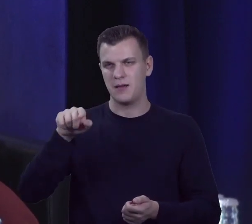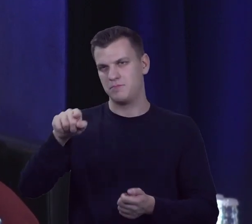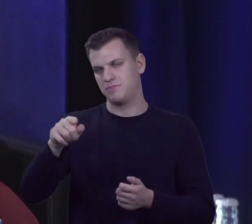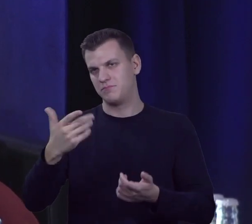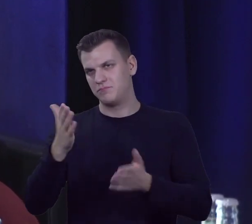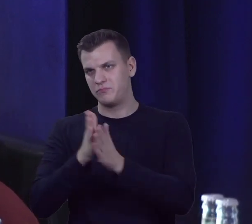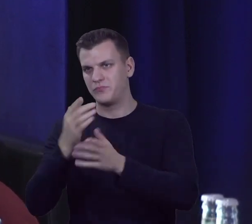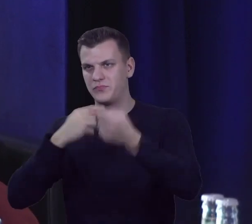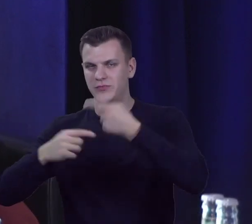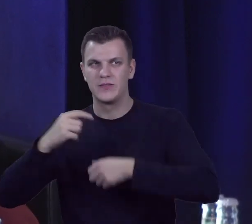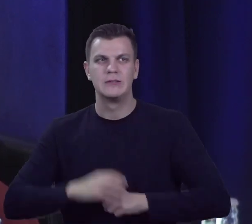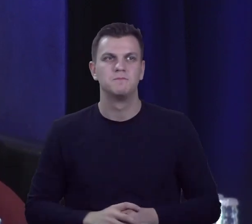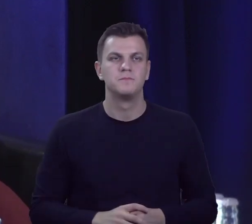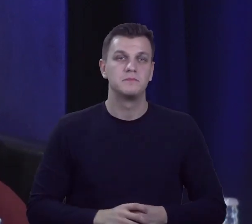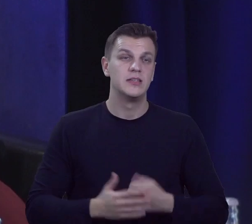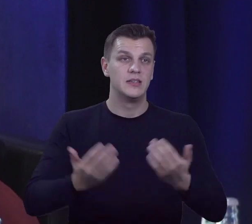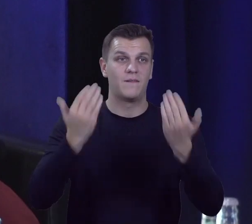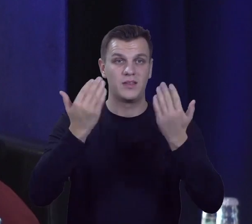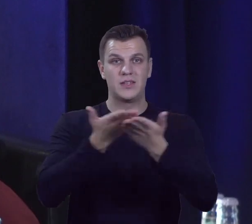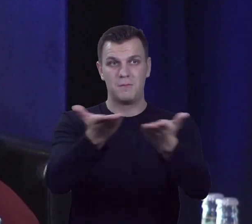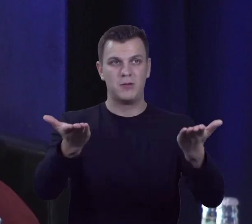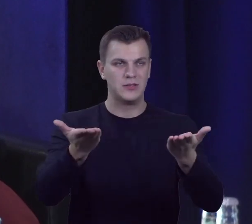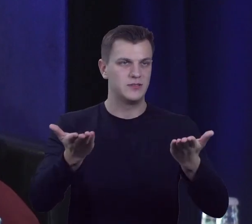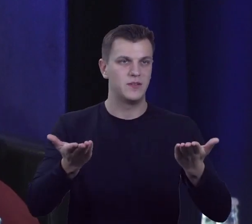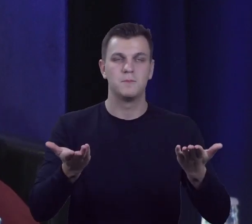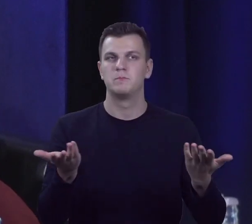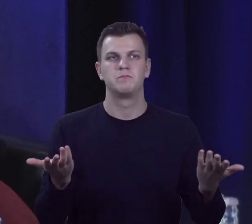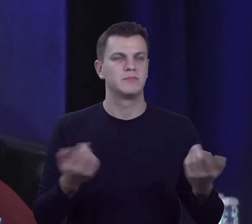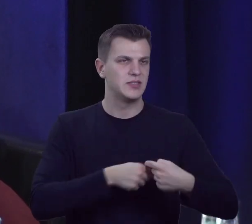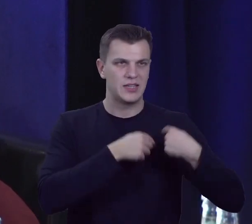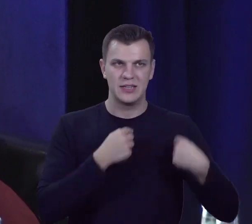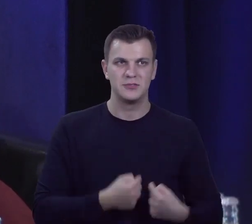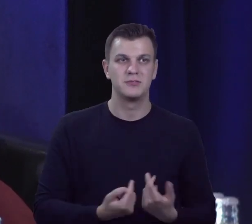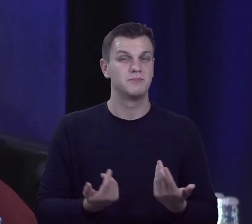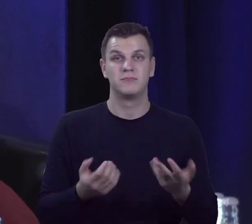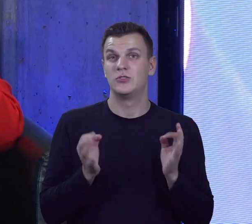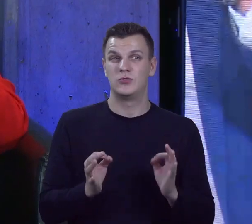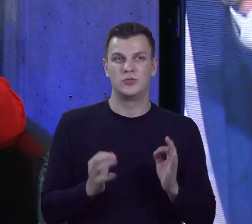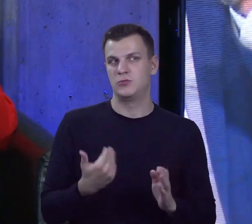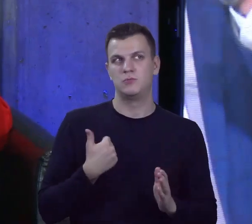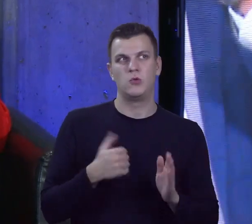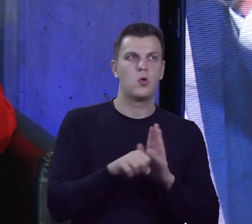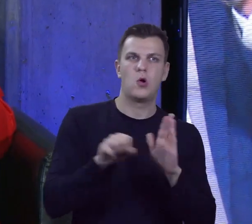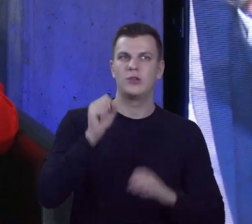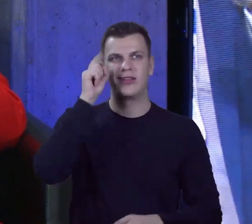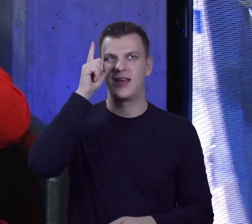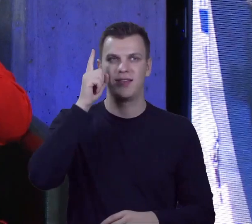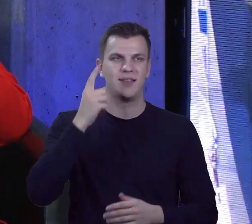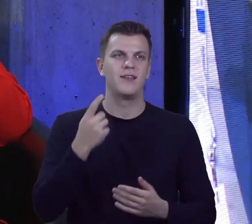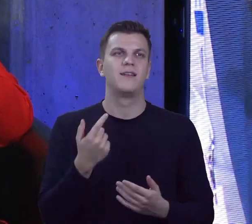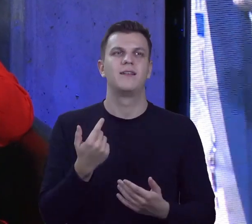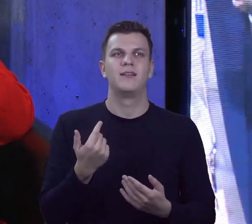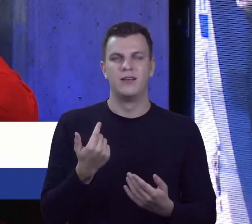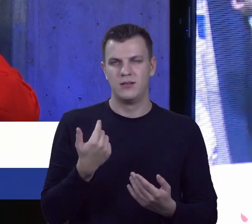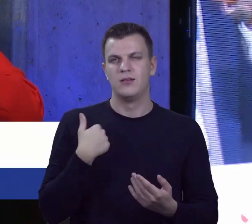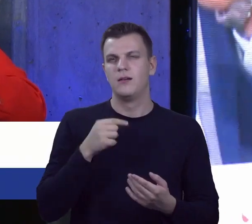Witam Państwa bardzo serdecznie. Miałam okazję dziś praktycznie od samego rana uczestnicyć we wszystkich, znaczy w wybranych przez siebie